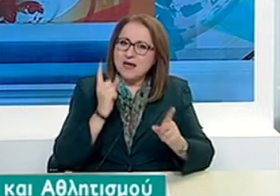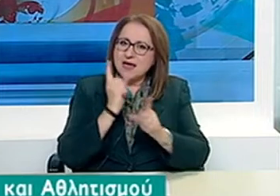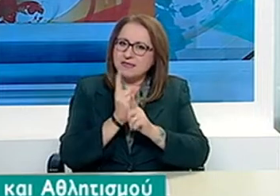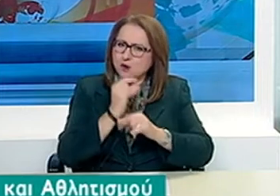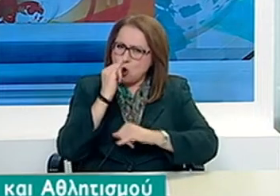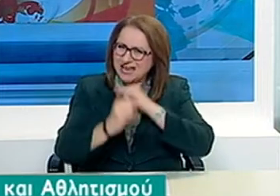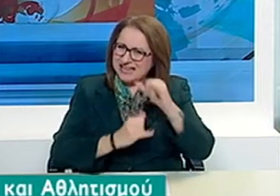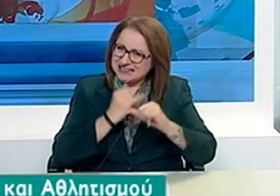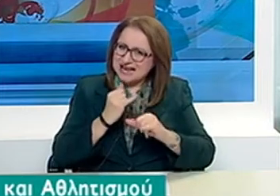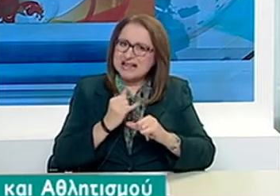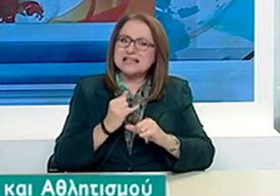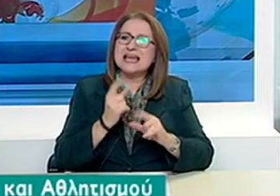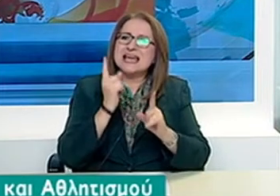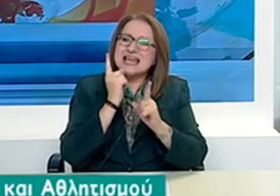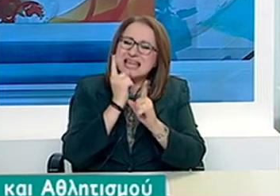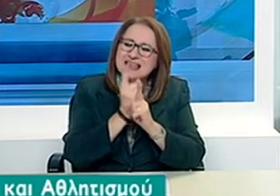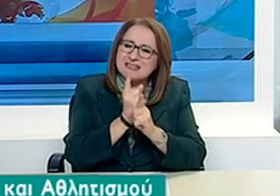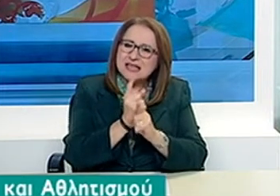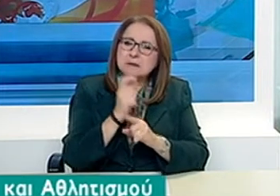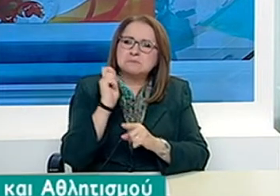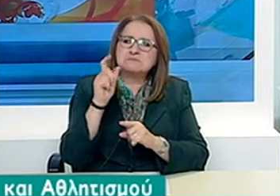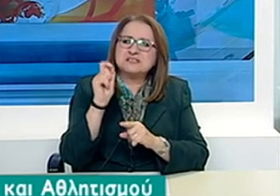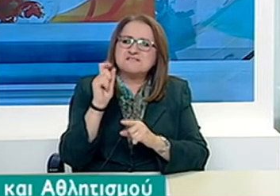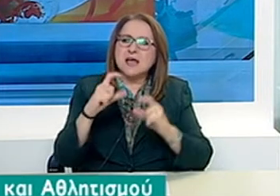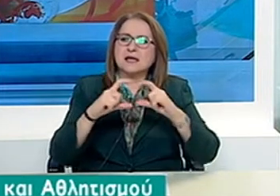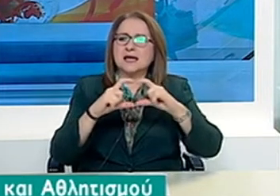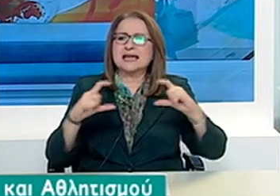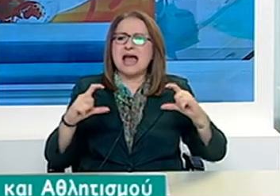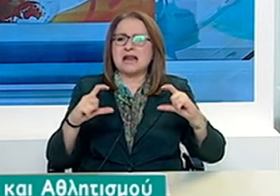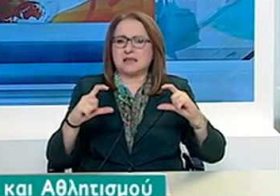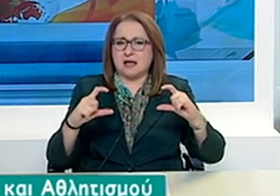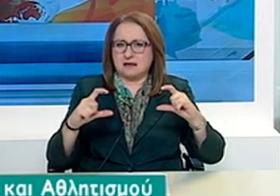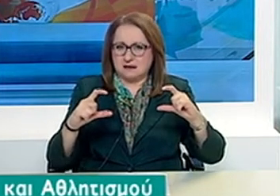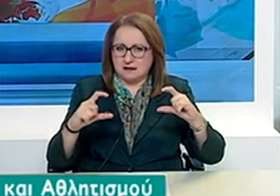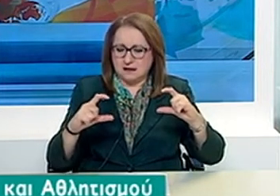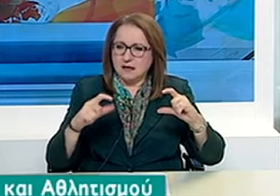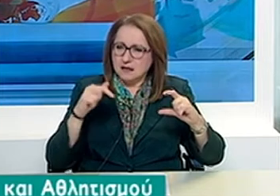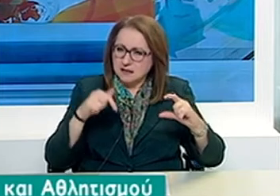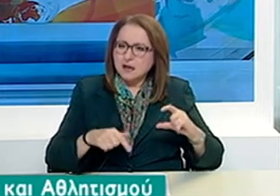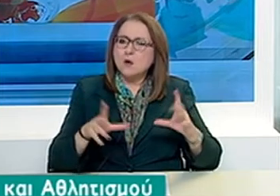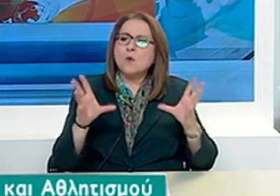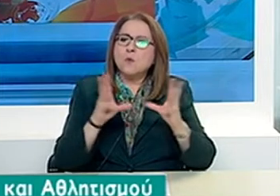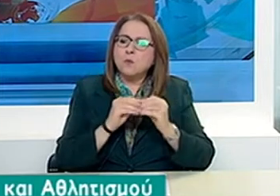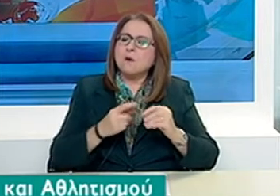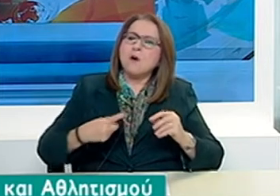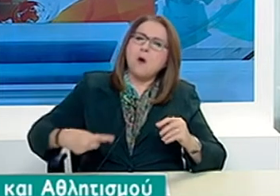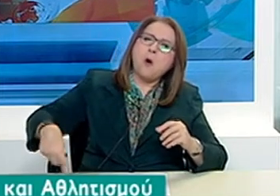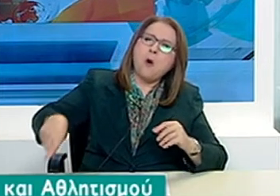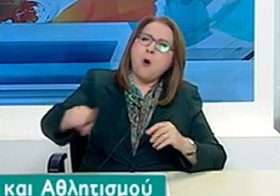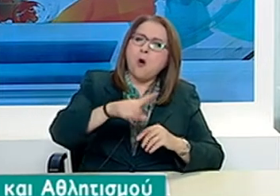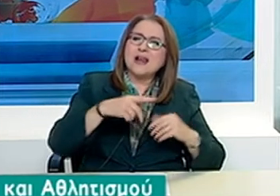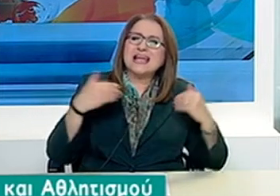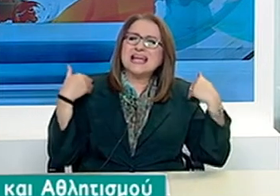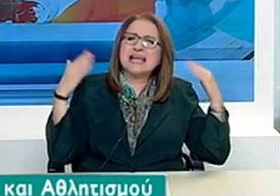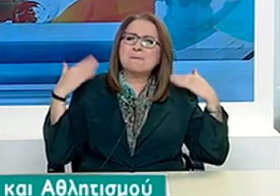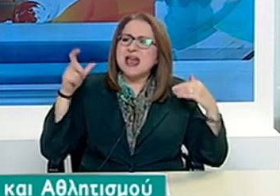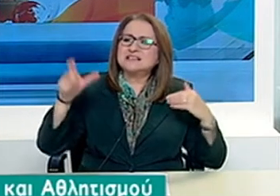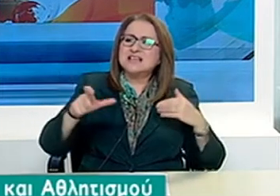Σε ό,τι αφορά τα προγράμματα «Άθληση για Όλους», εξετάζεται το θέμα της παράτασης των συμβάσεων των γυμναστών.